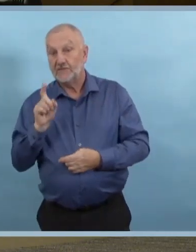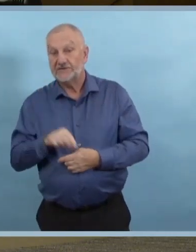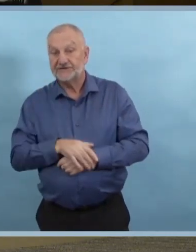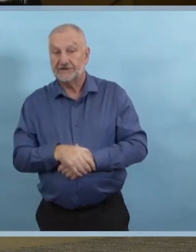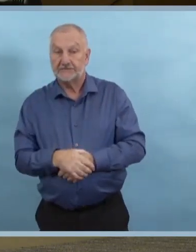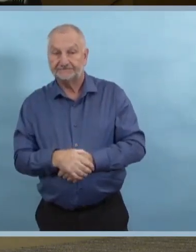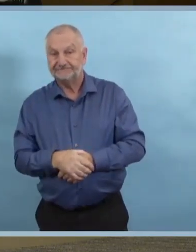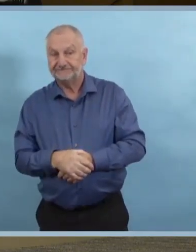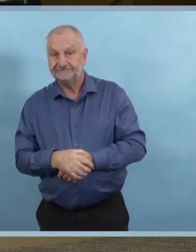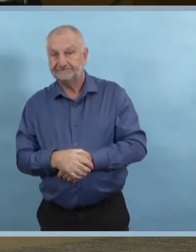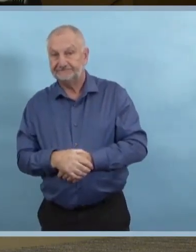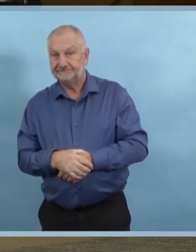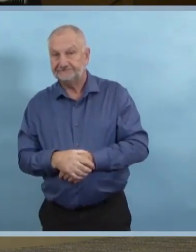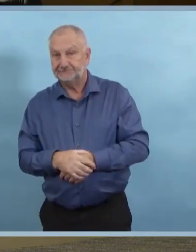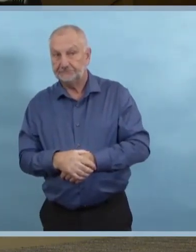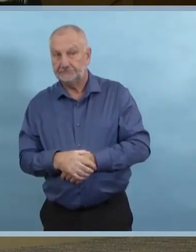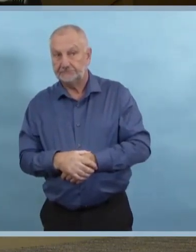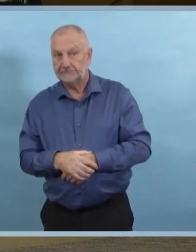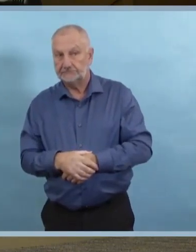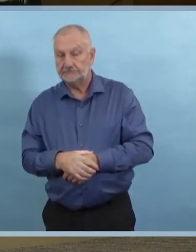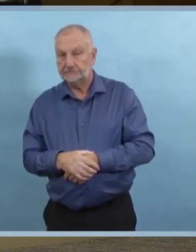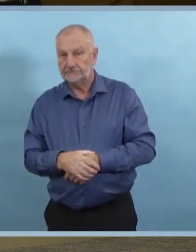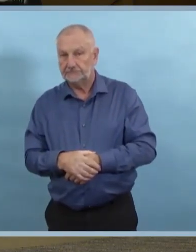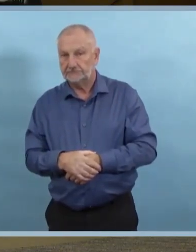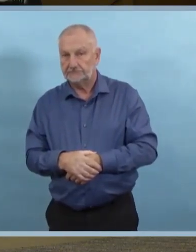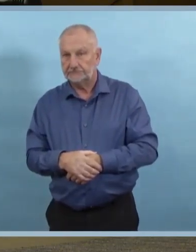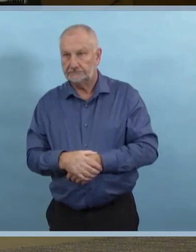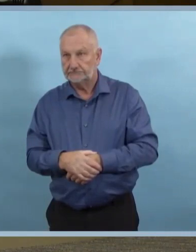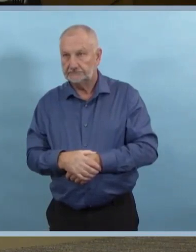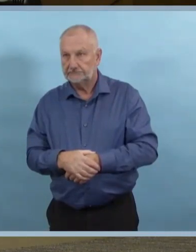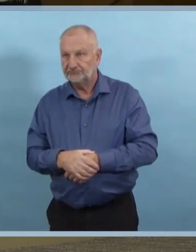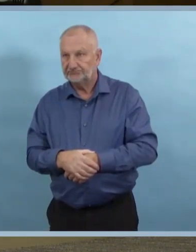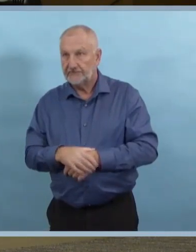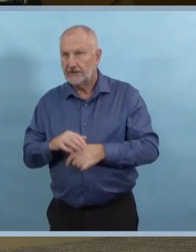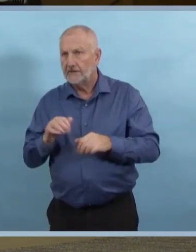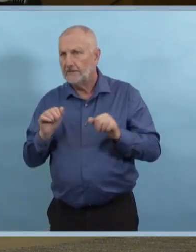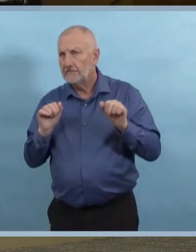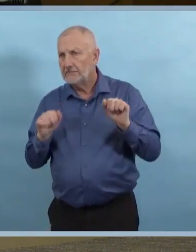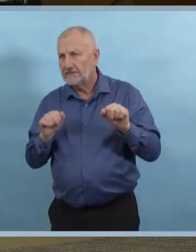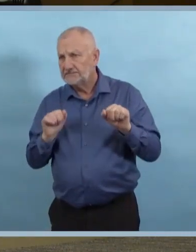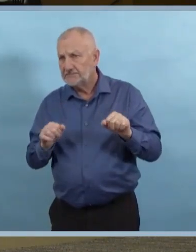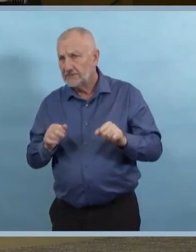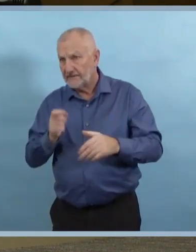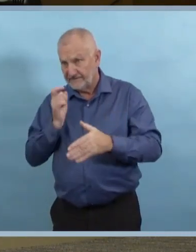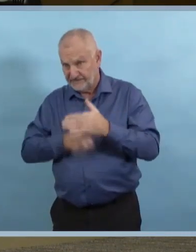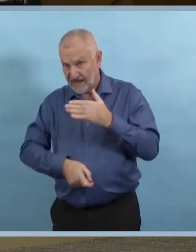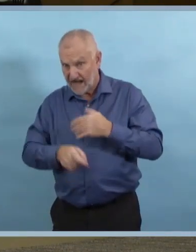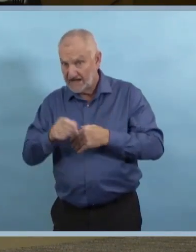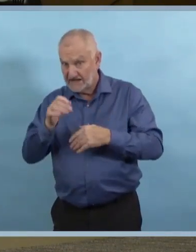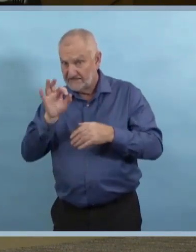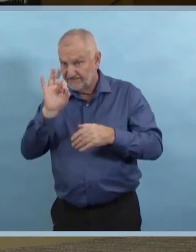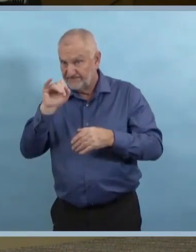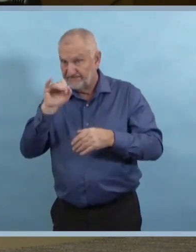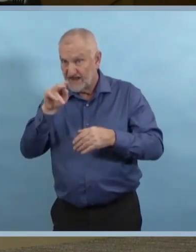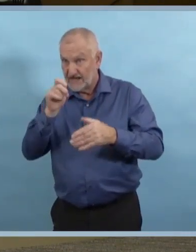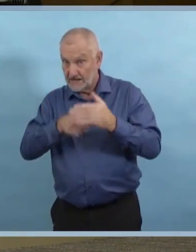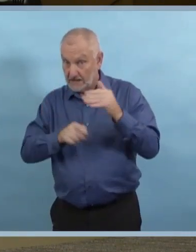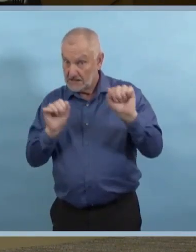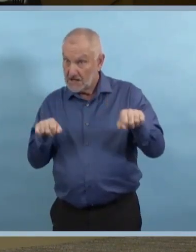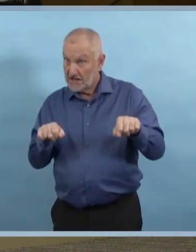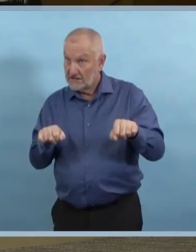C'est bien de parler comme vous l'avez dit pour faire rentrer le message. Je sais que vous avez dit par le passé qu'on ne veut pas